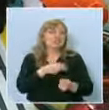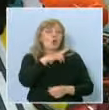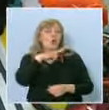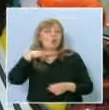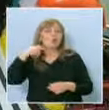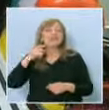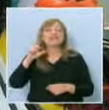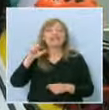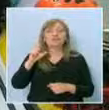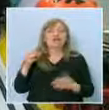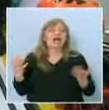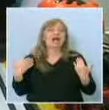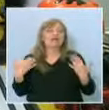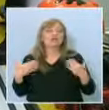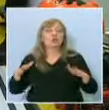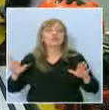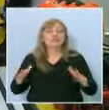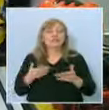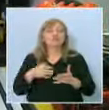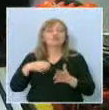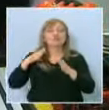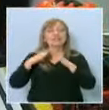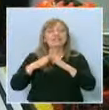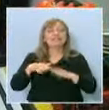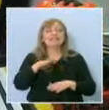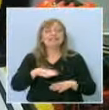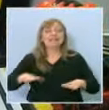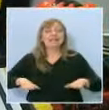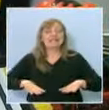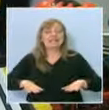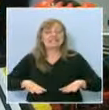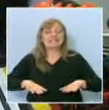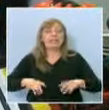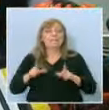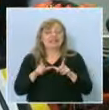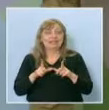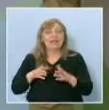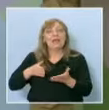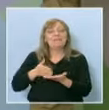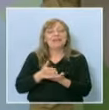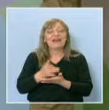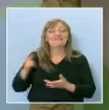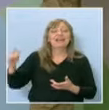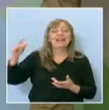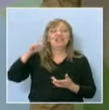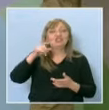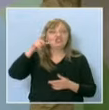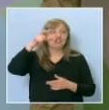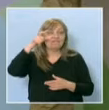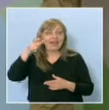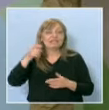Разходката започва от сградата на детска градина Маргаритка, преминава през летище Варна и едно от училищата в квартала.